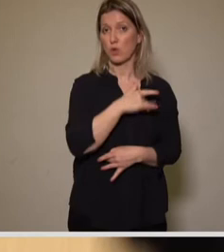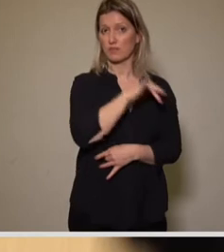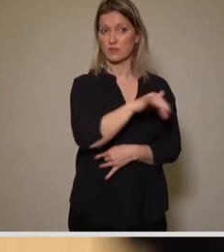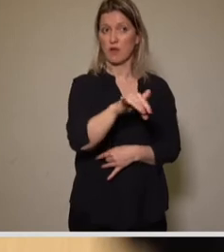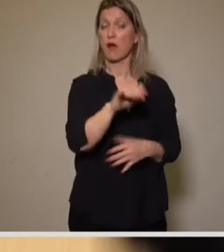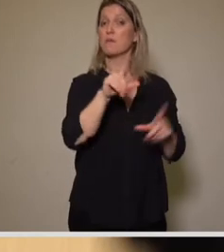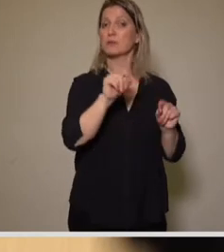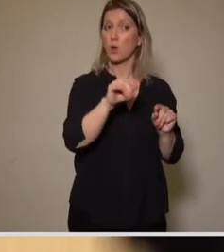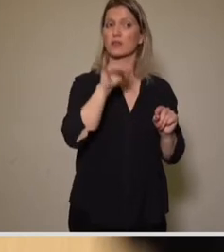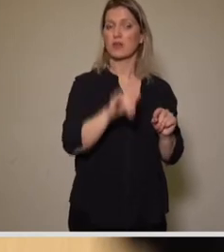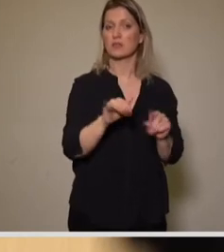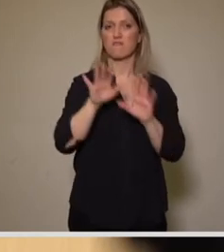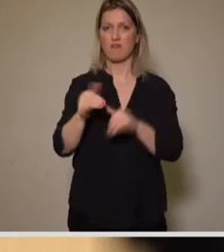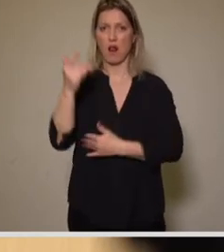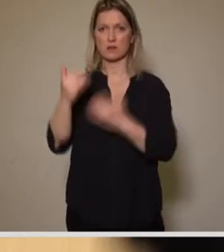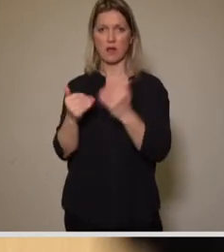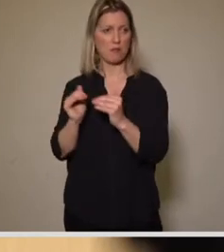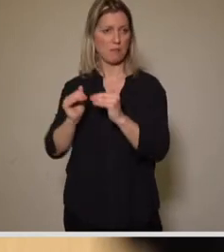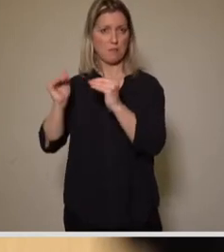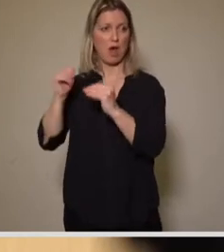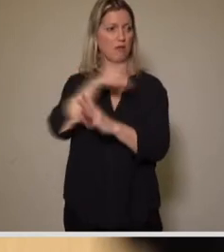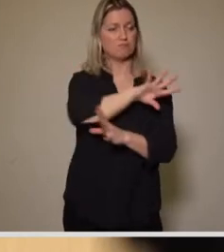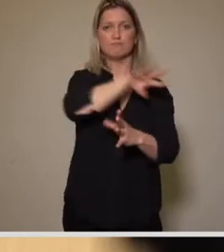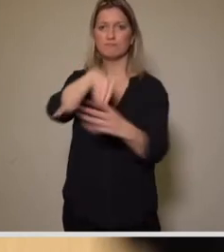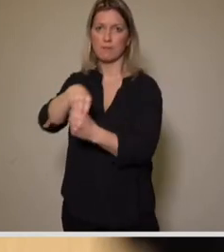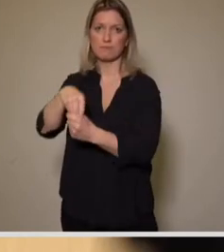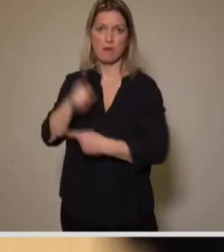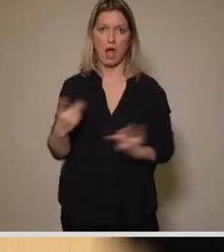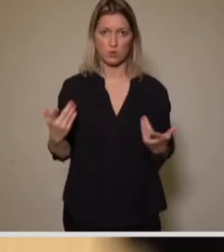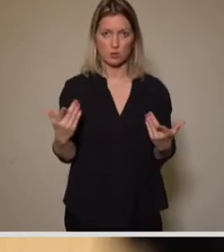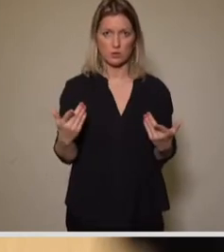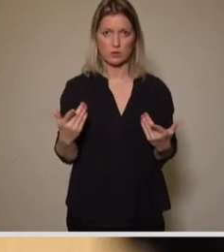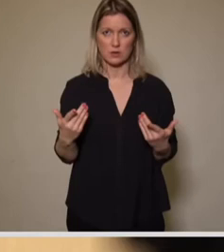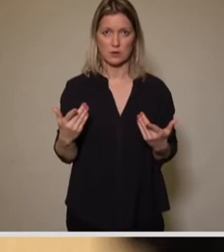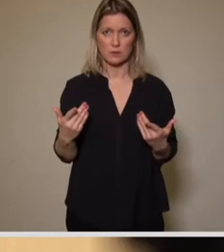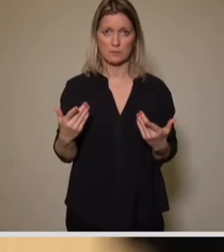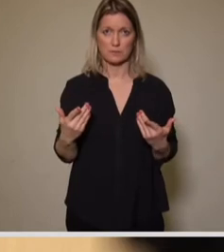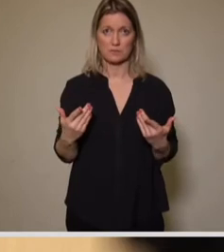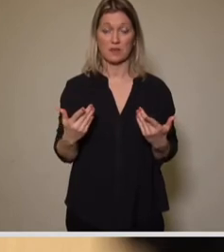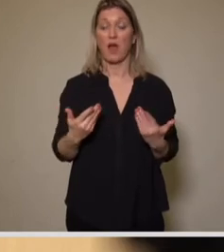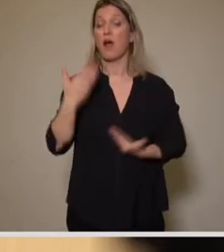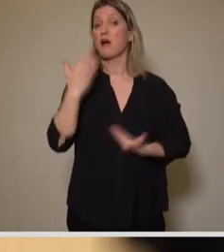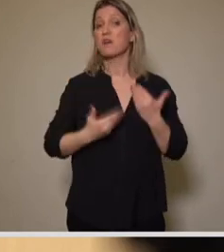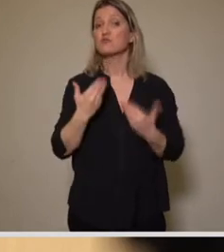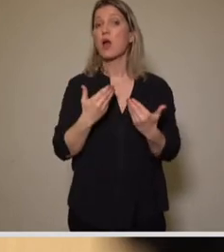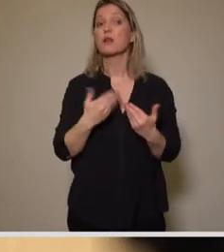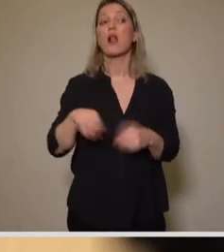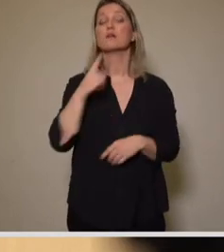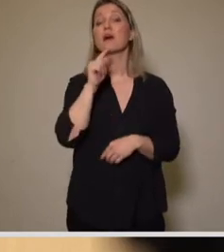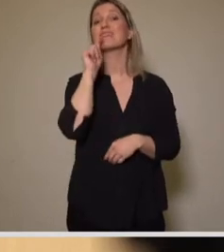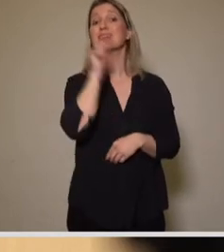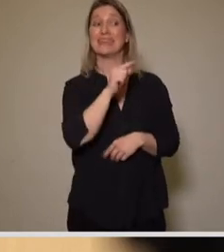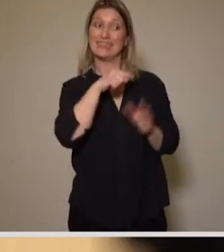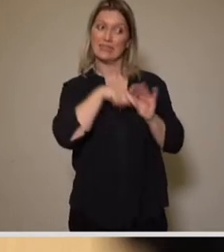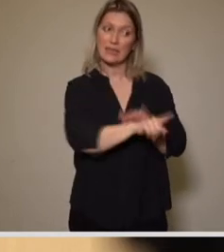Fallzahlen ein und vermutlich wird nicht Kita oder Schule selbst zum Treiber